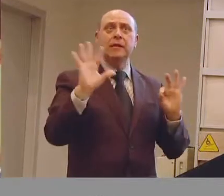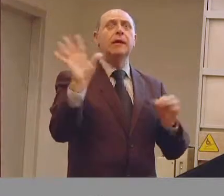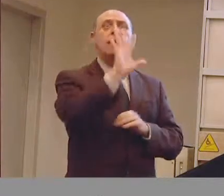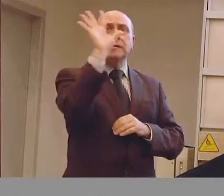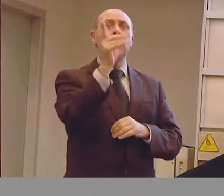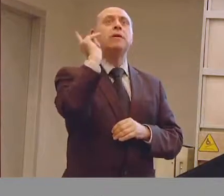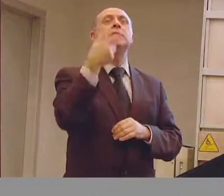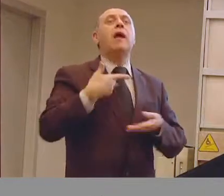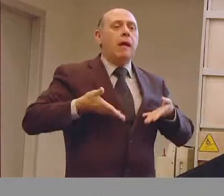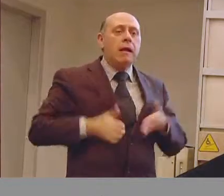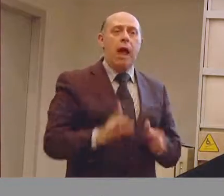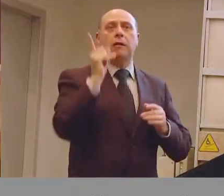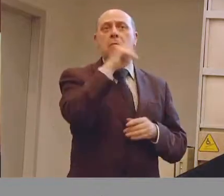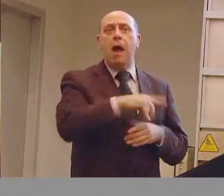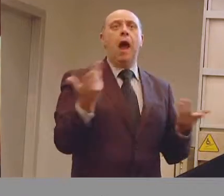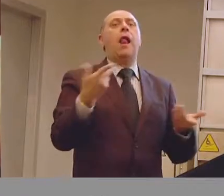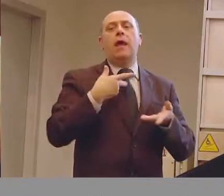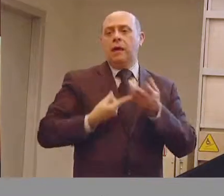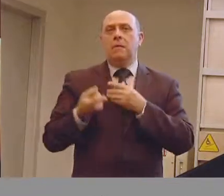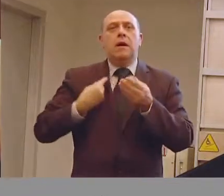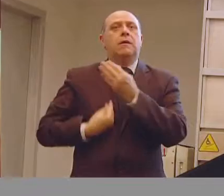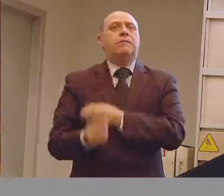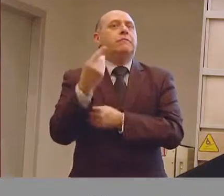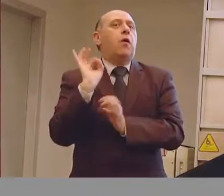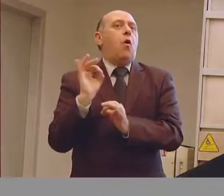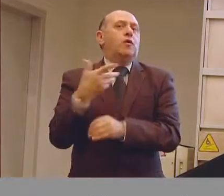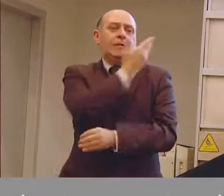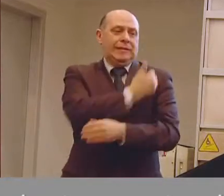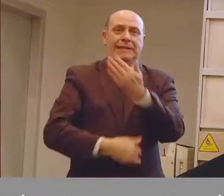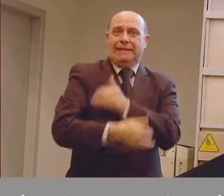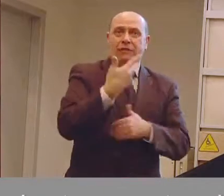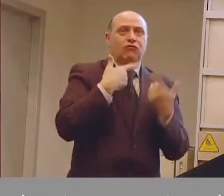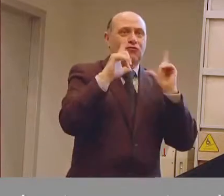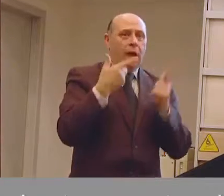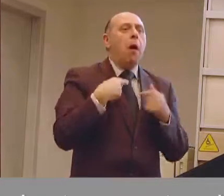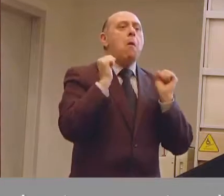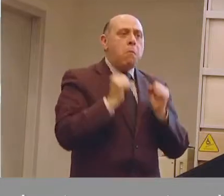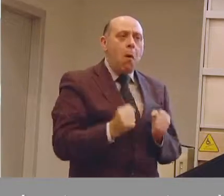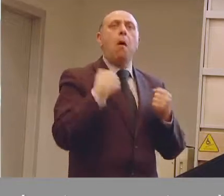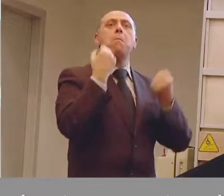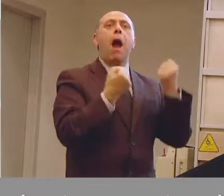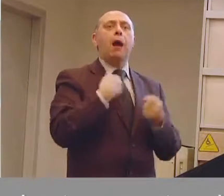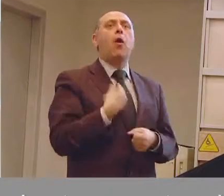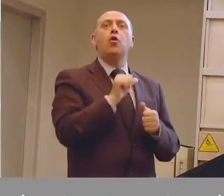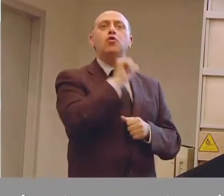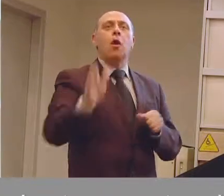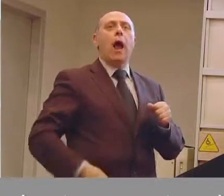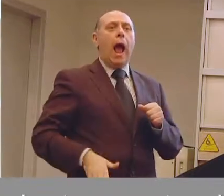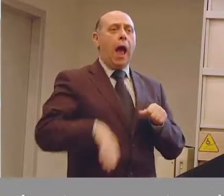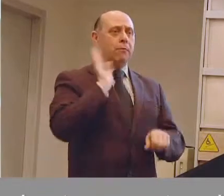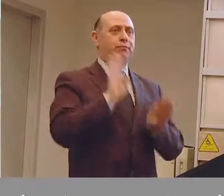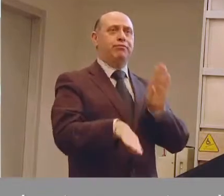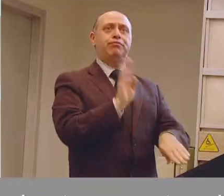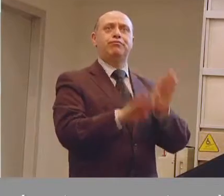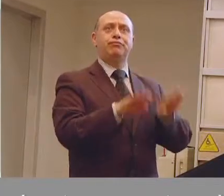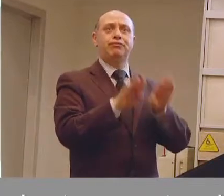malformazione congenita, una genesia, entrambi gli arti superiori riesce a guidare la macchina accelerando e frenando con la gamba destra e